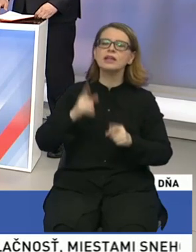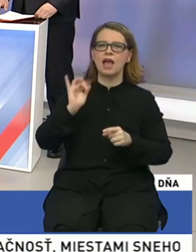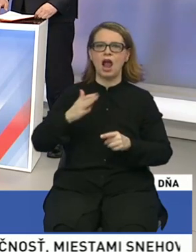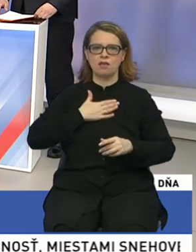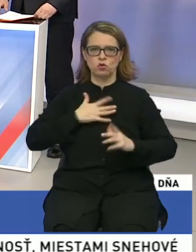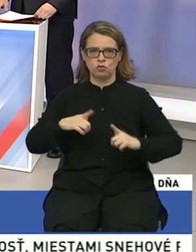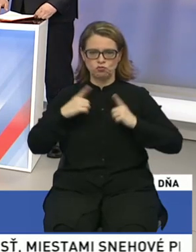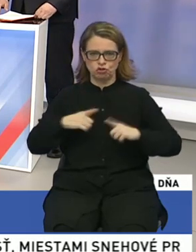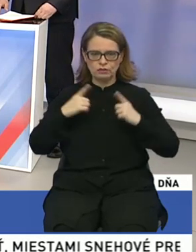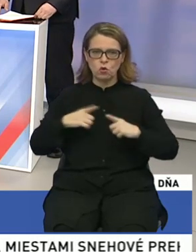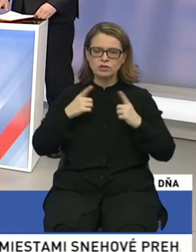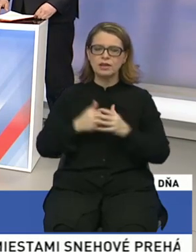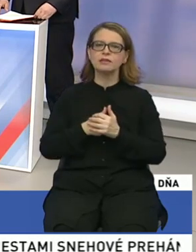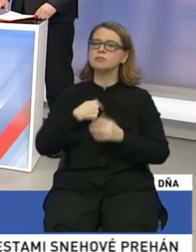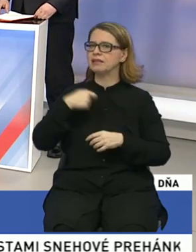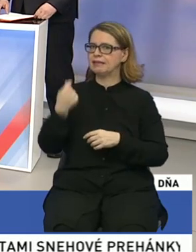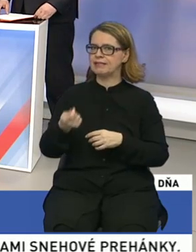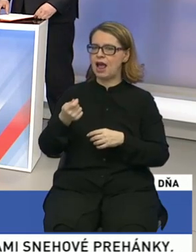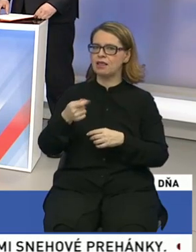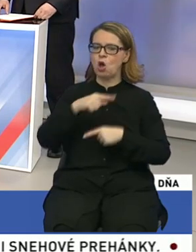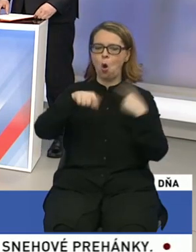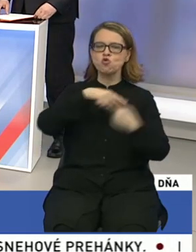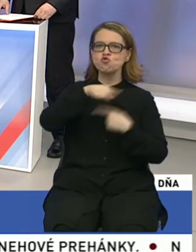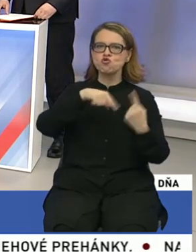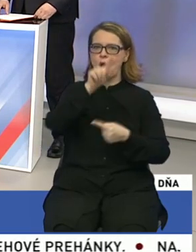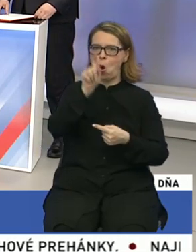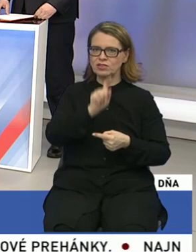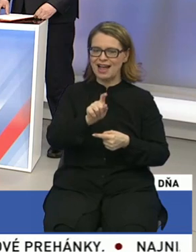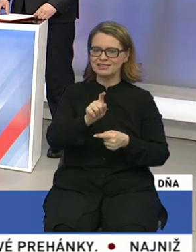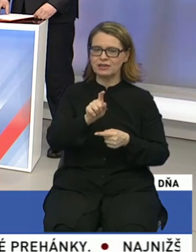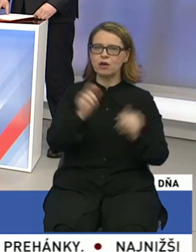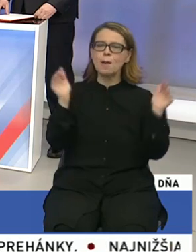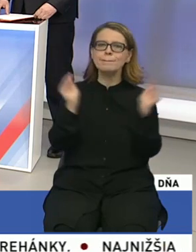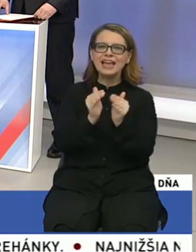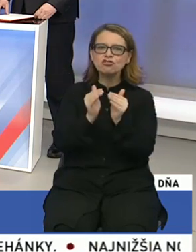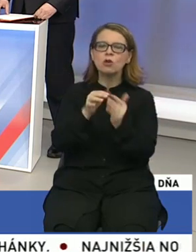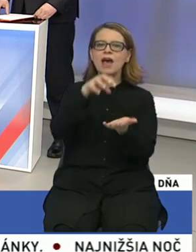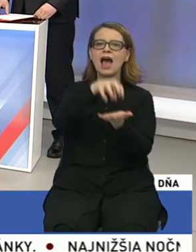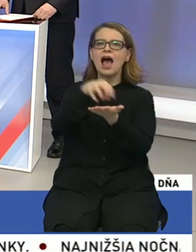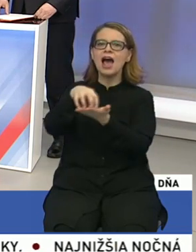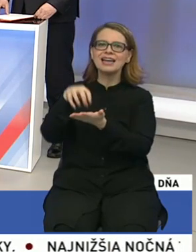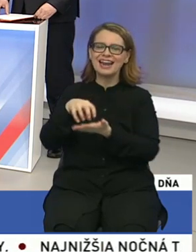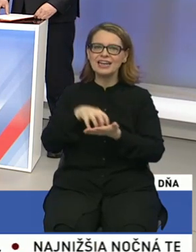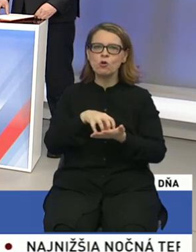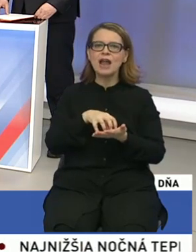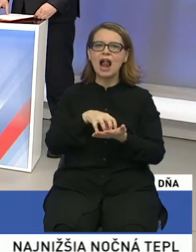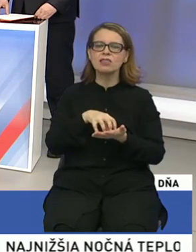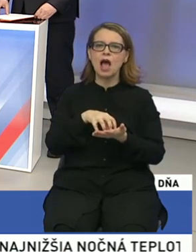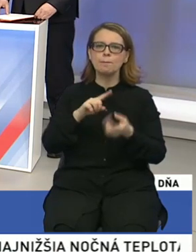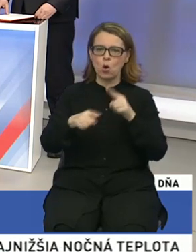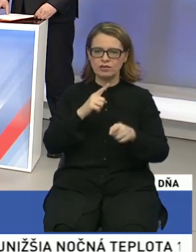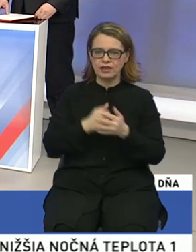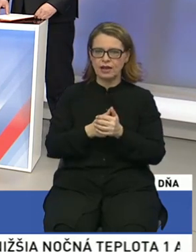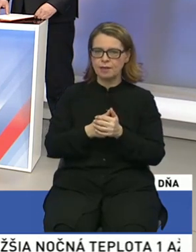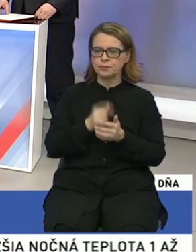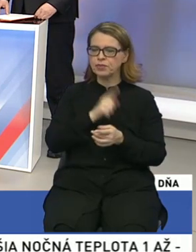živote sme si stanovili okruhy otázok, menšinová a regionálna politika. Poďme k prvej otázke. Každý